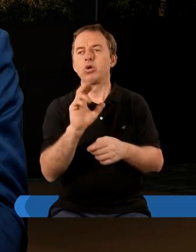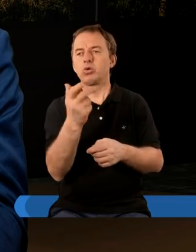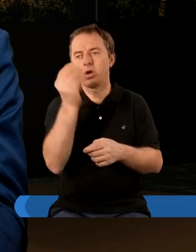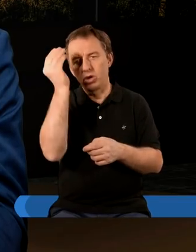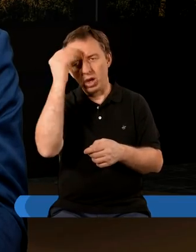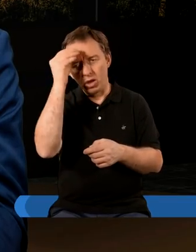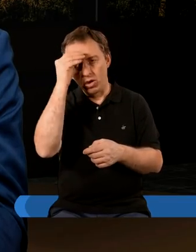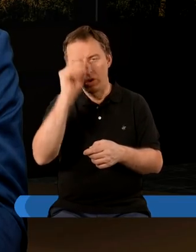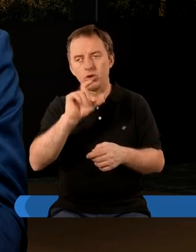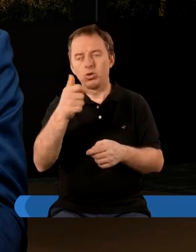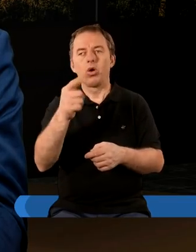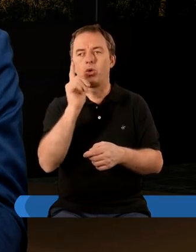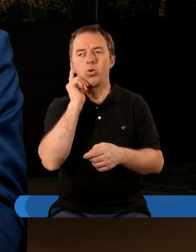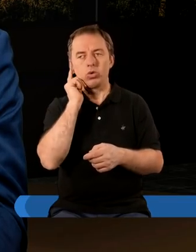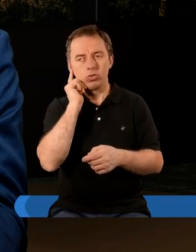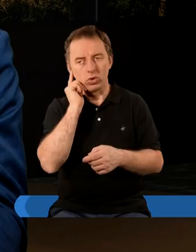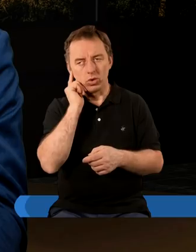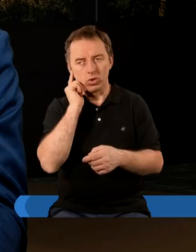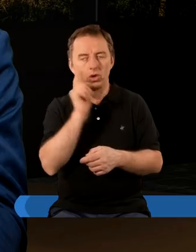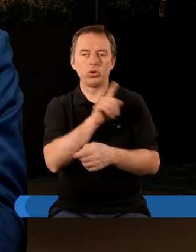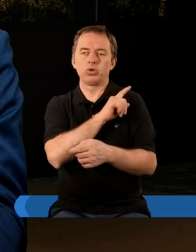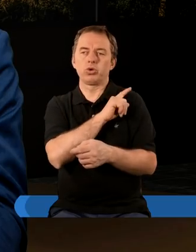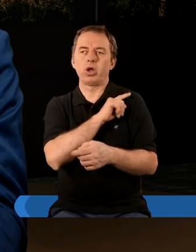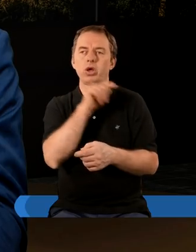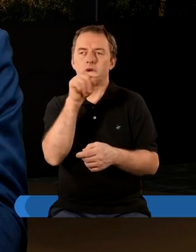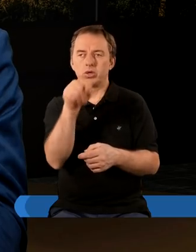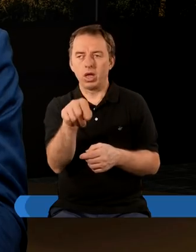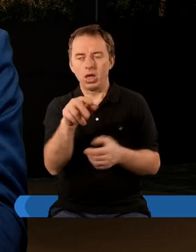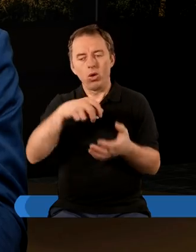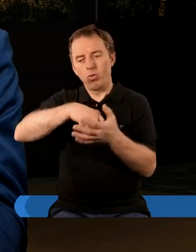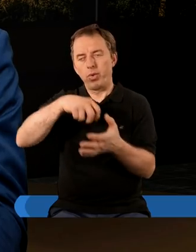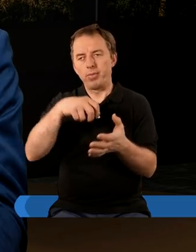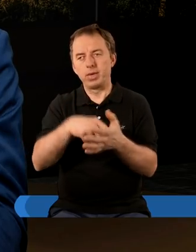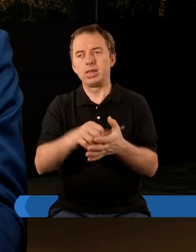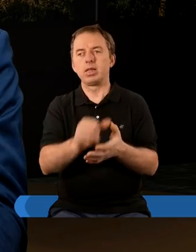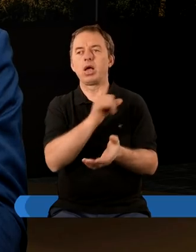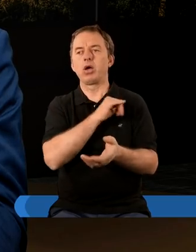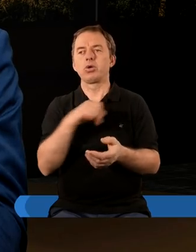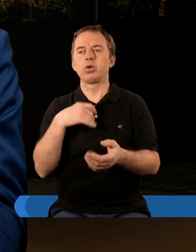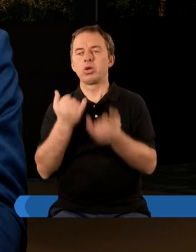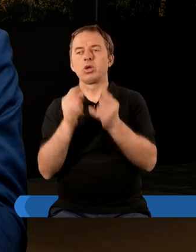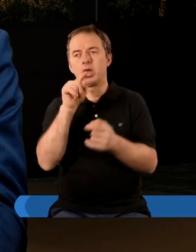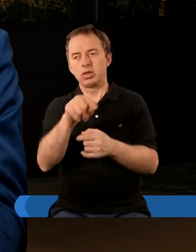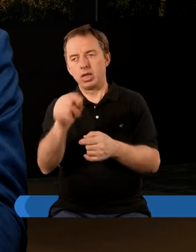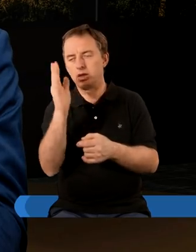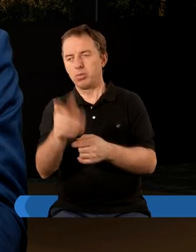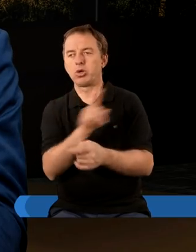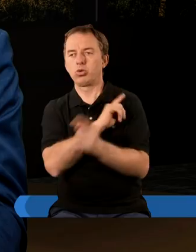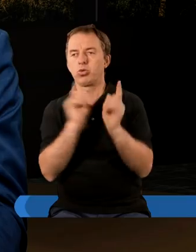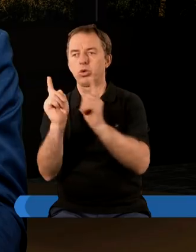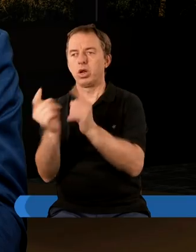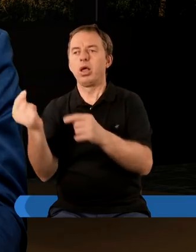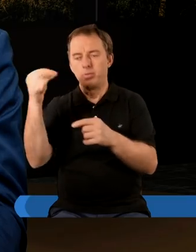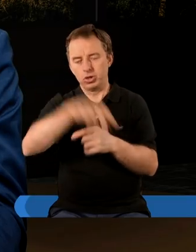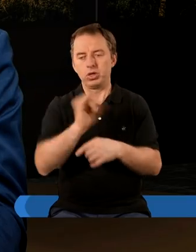czego się nauczyłeś i co usłyszałeś i strzeż tego i upamiętaj się jeśli wtedy nie będziesz